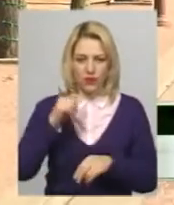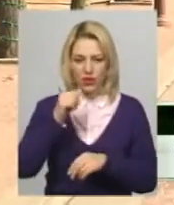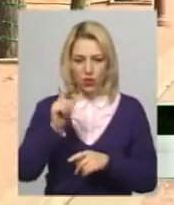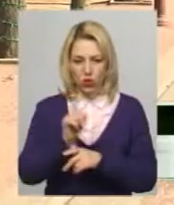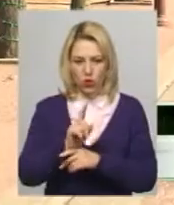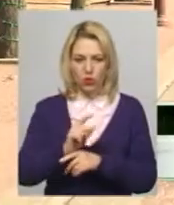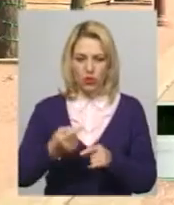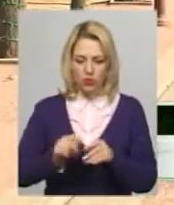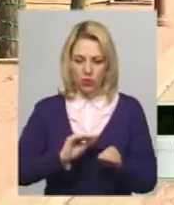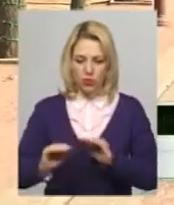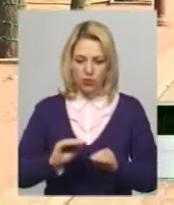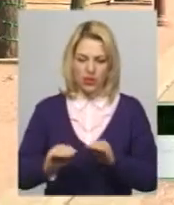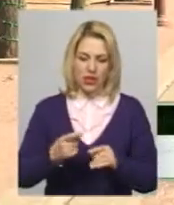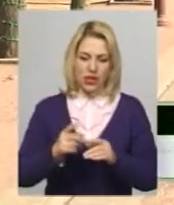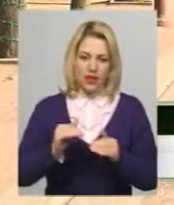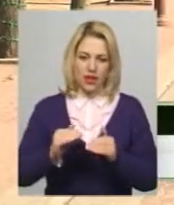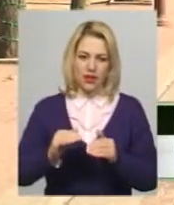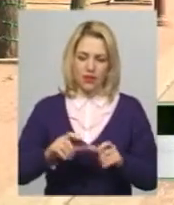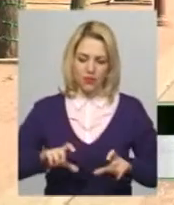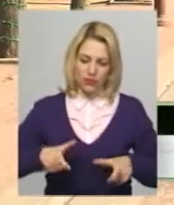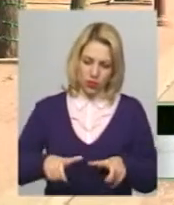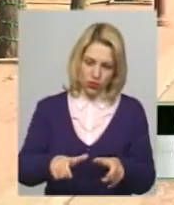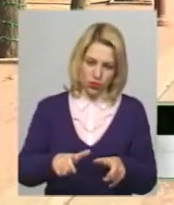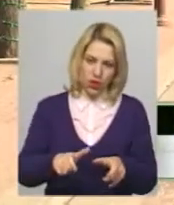обладнуються або в асфальті, або в тротуарній плитці.